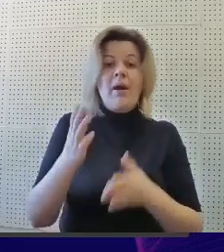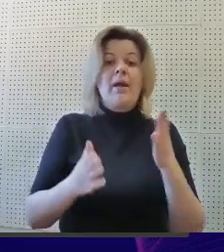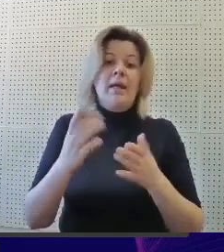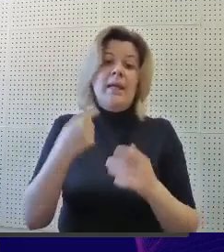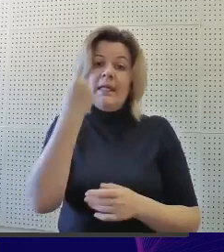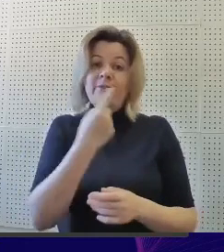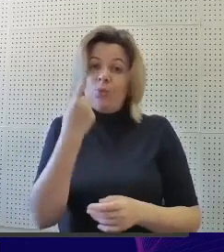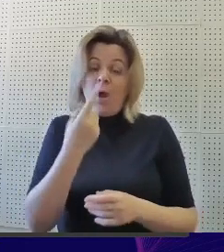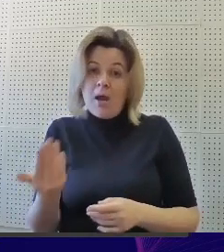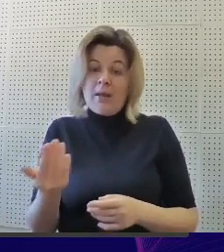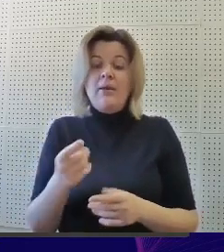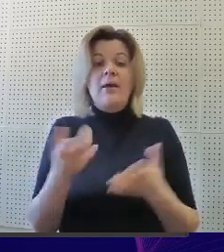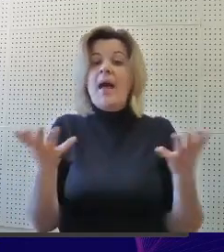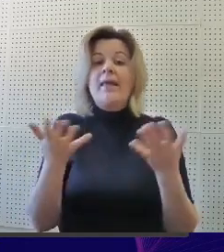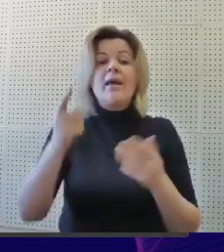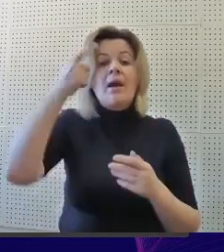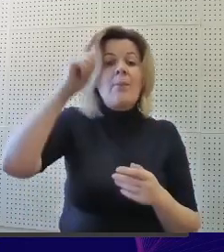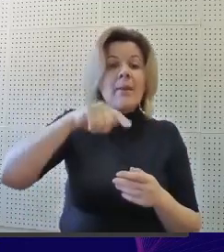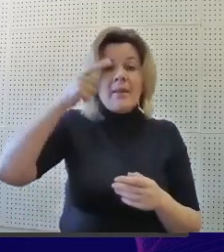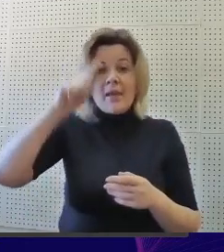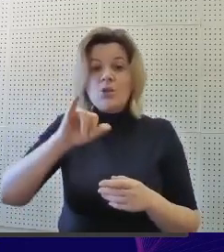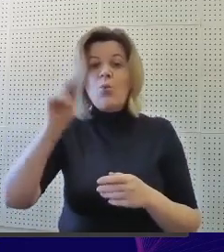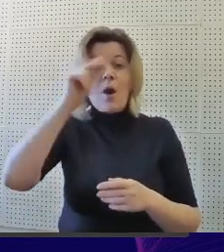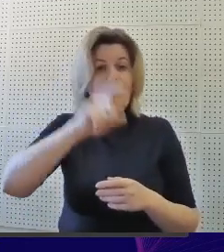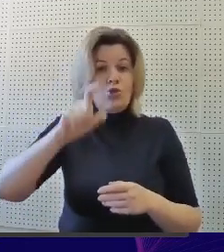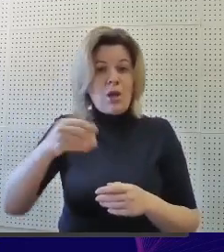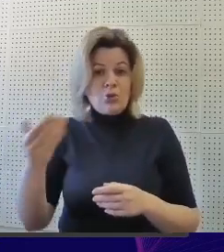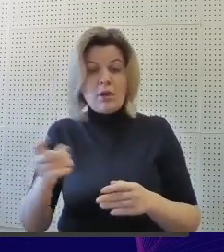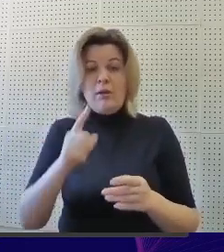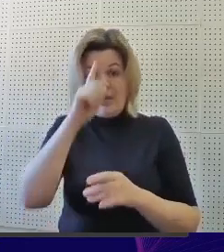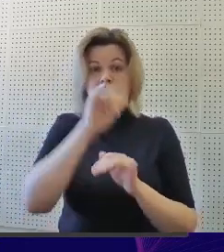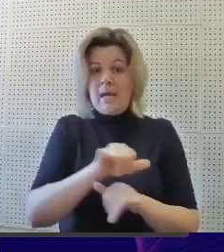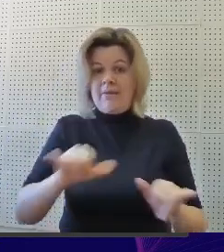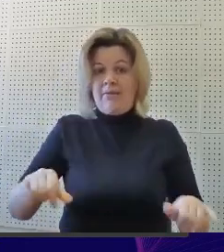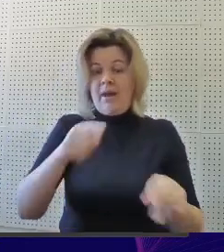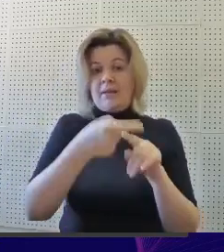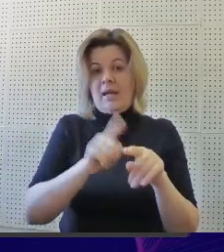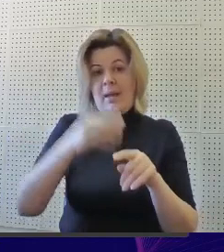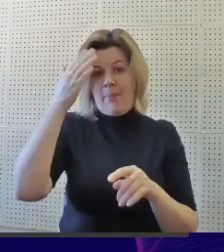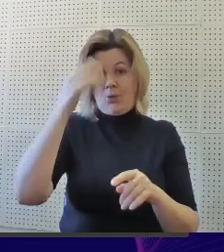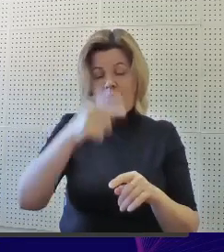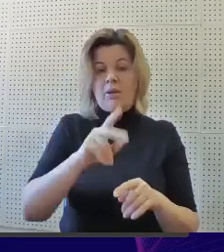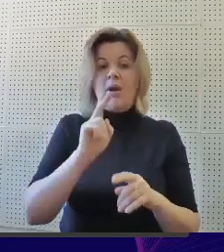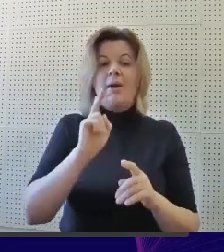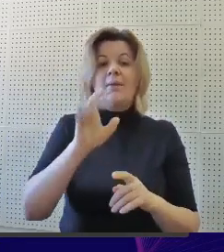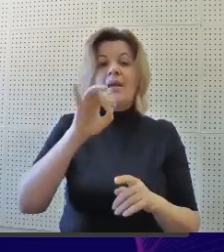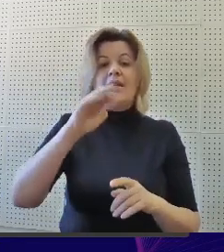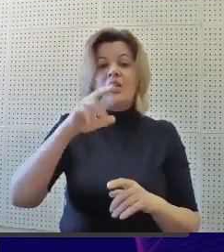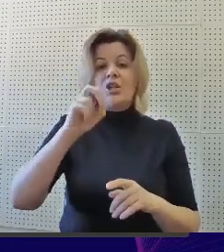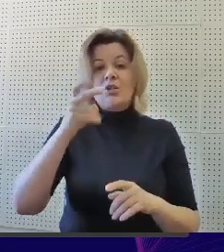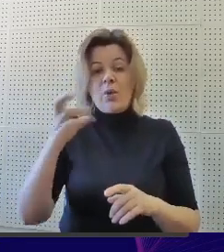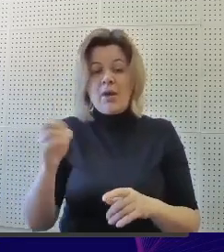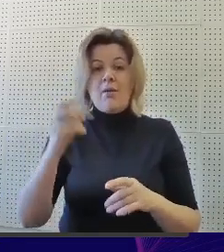групповая или индивидуальная, какие компетенции у обучающихся развивает методика. Критическое